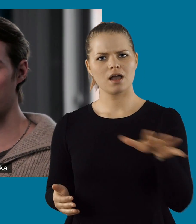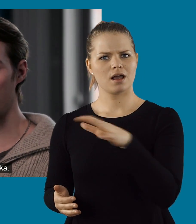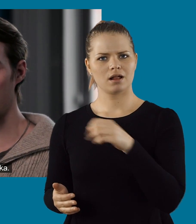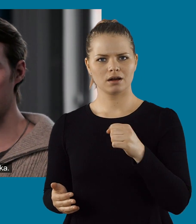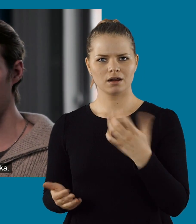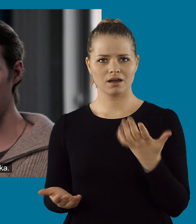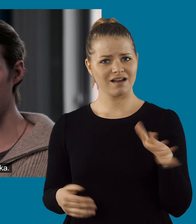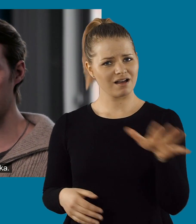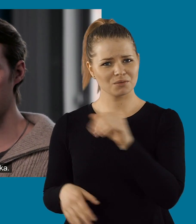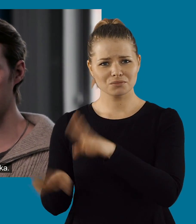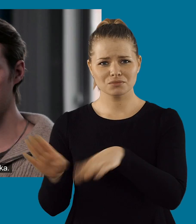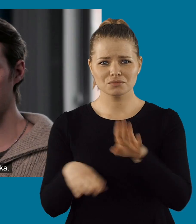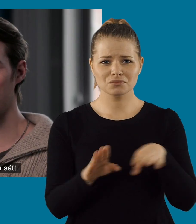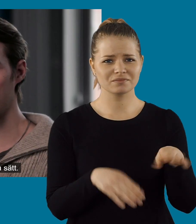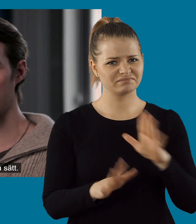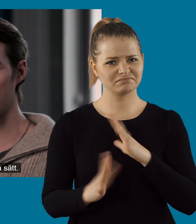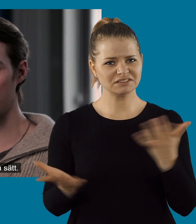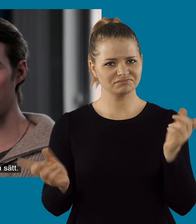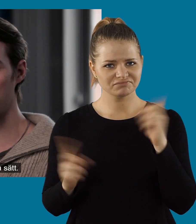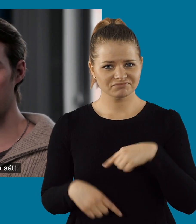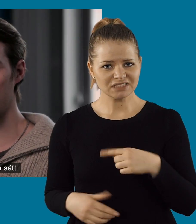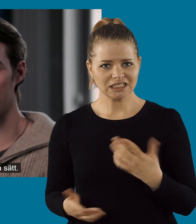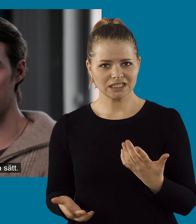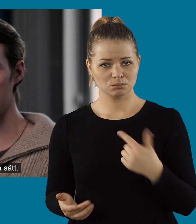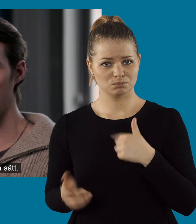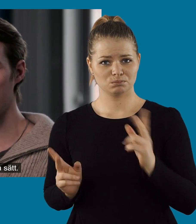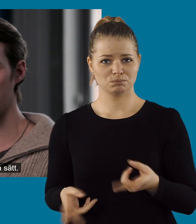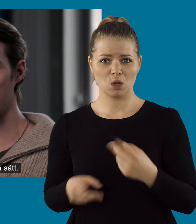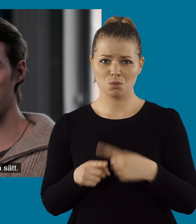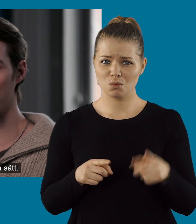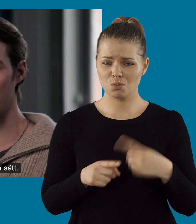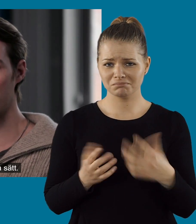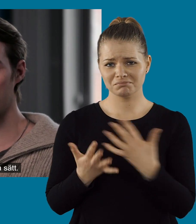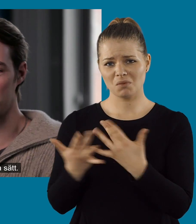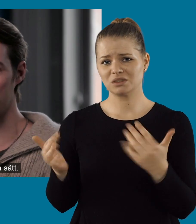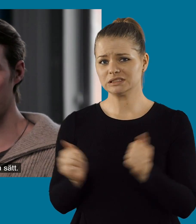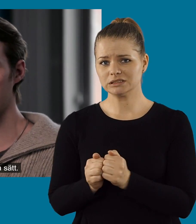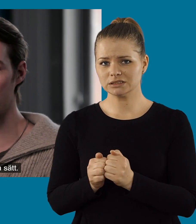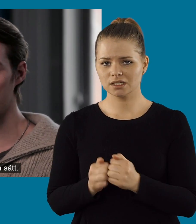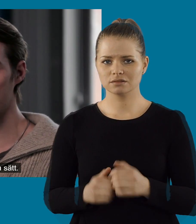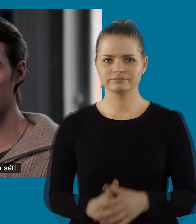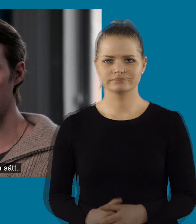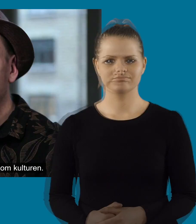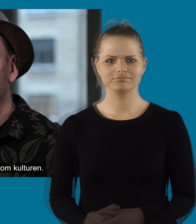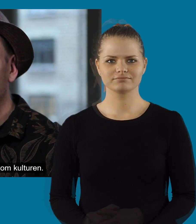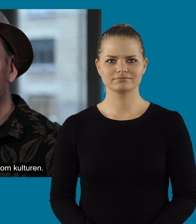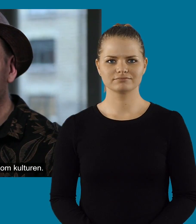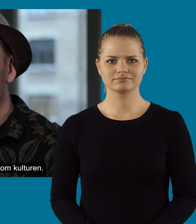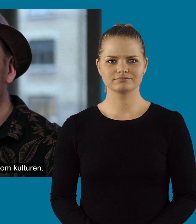designar för alla och alla är olika och det är inget fel med det. Jag är olika på många sätt också.